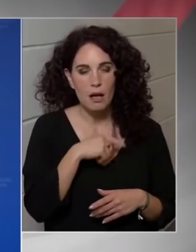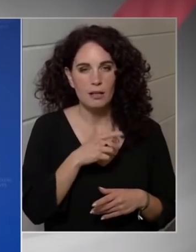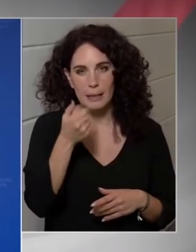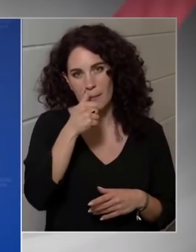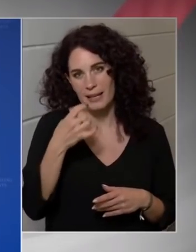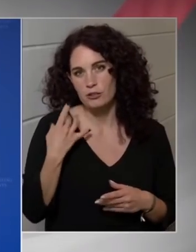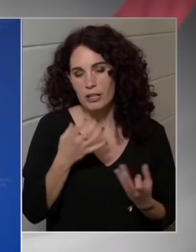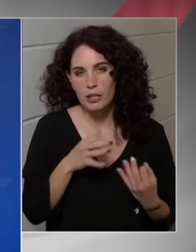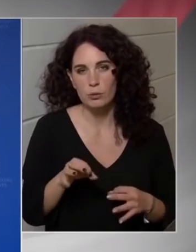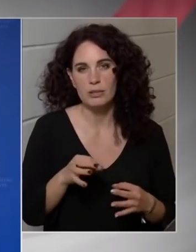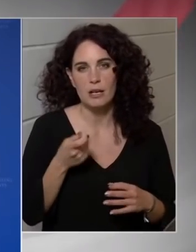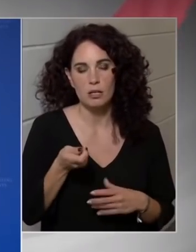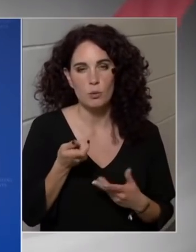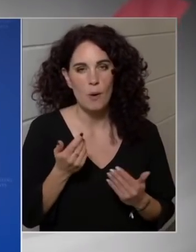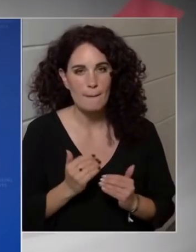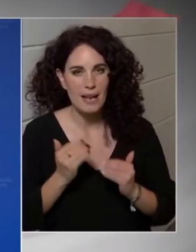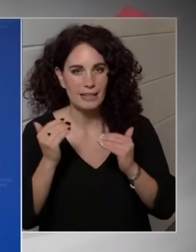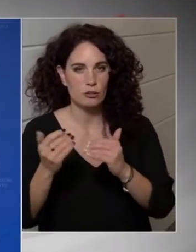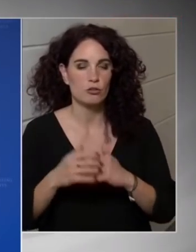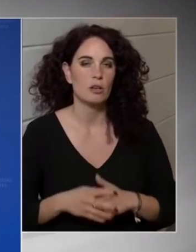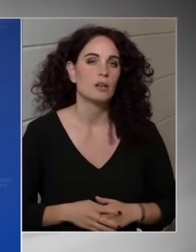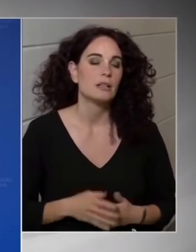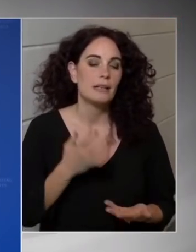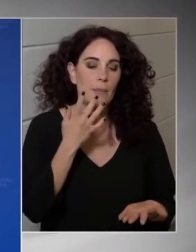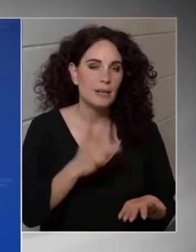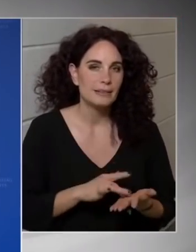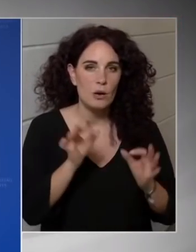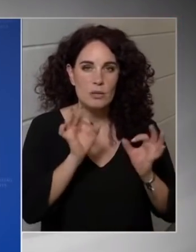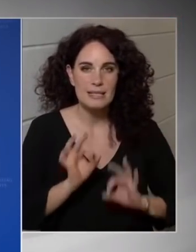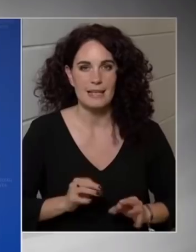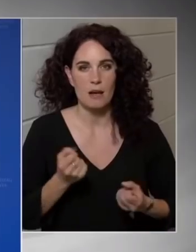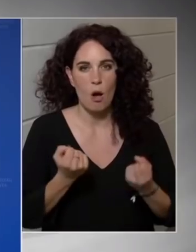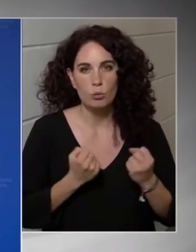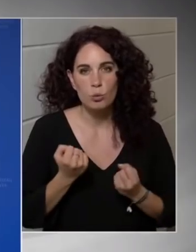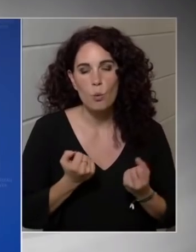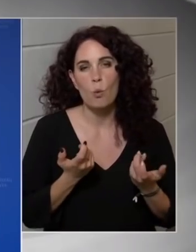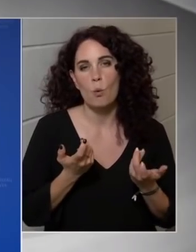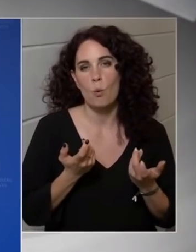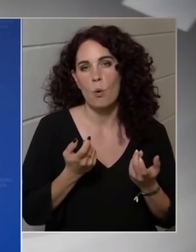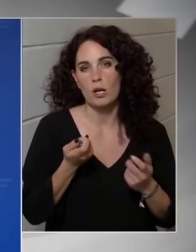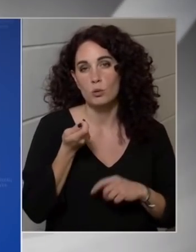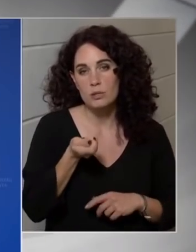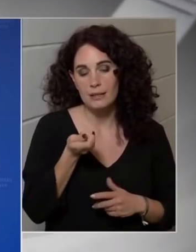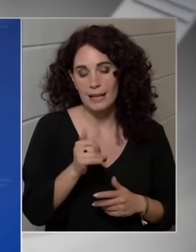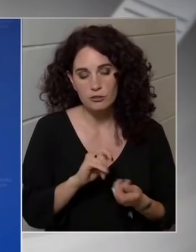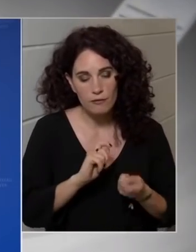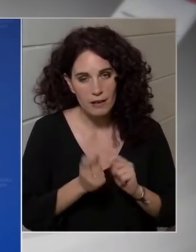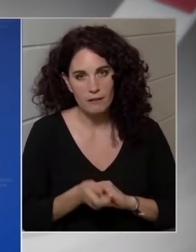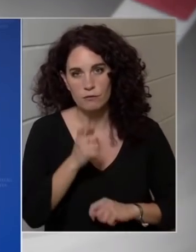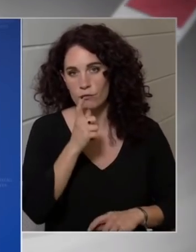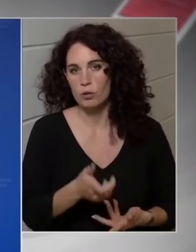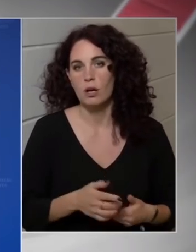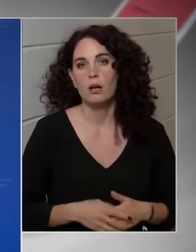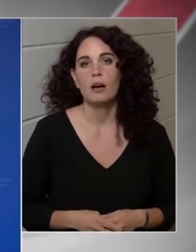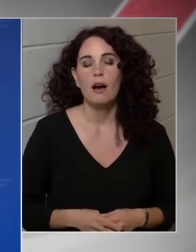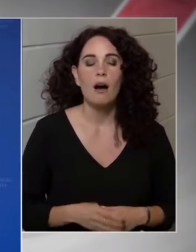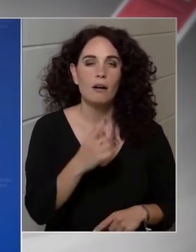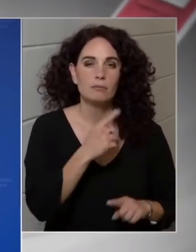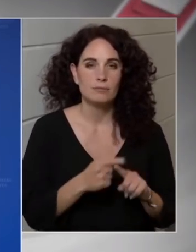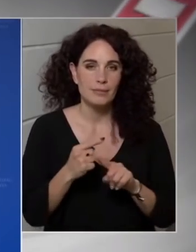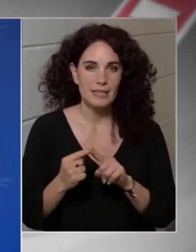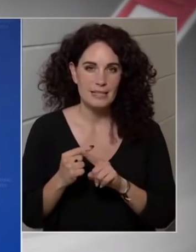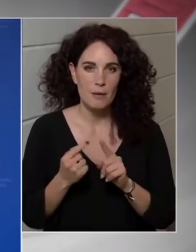adó emelés, de például a cégadónak az adóztatás meg fog változni. Ennek a részleteiről